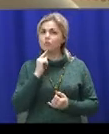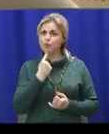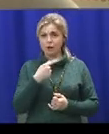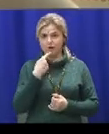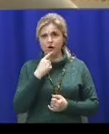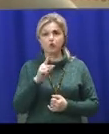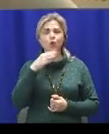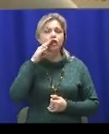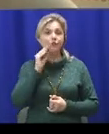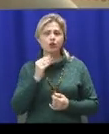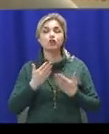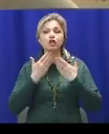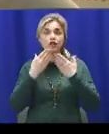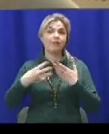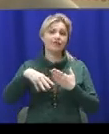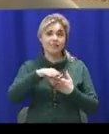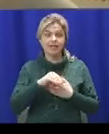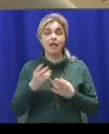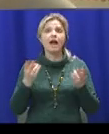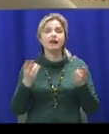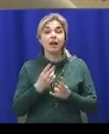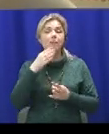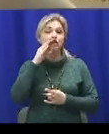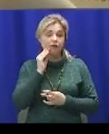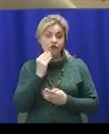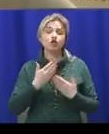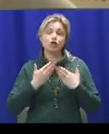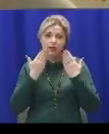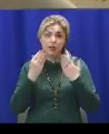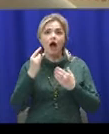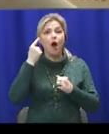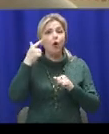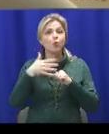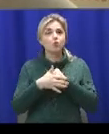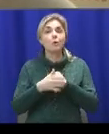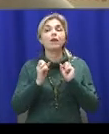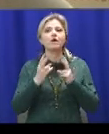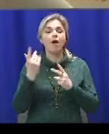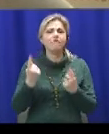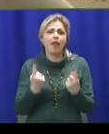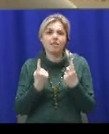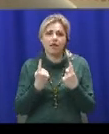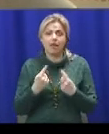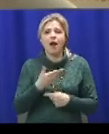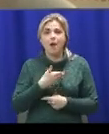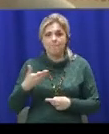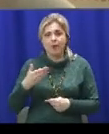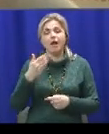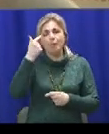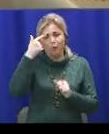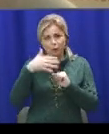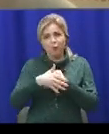Шевченка читають всі. Я думаю, що Шевченка треба читати, але до розуміння того, наскільки він великий для нас, ми доходимо поступово.